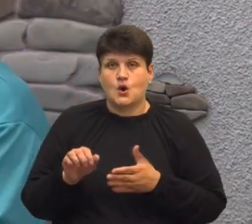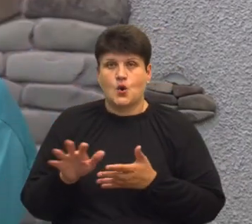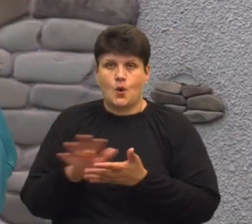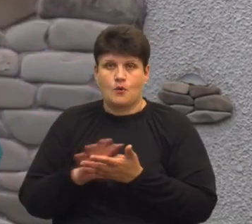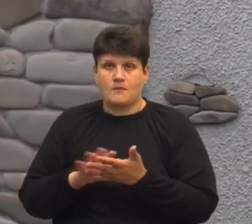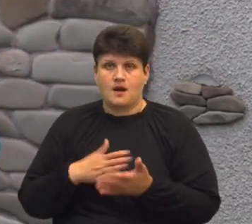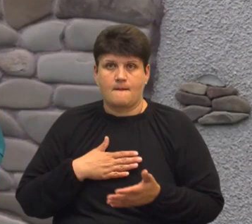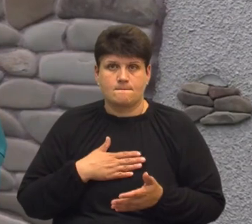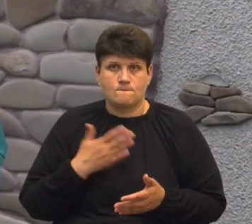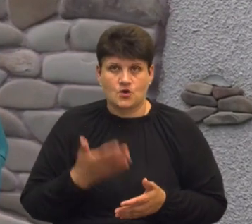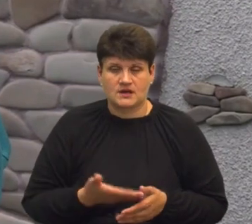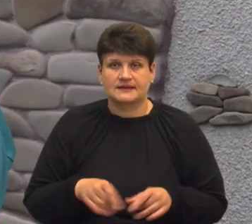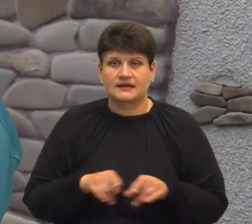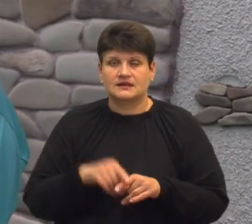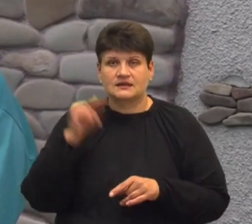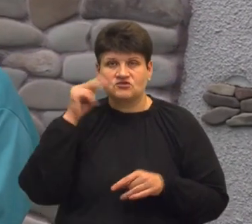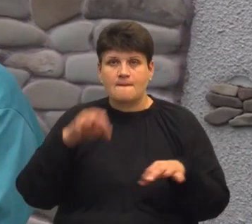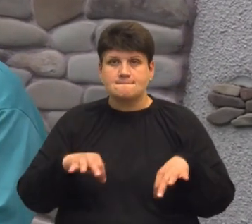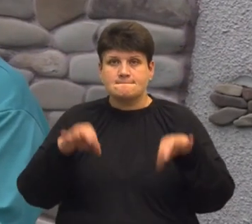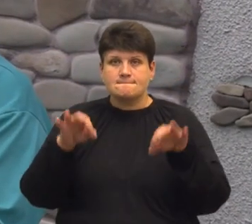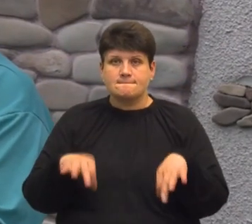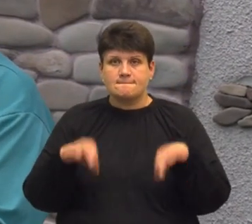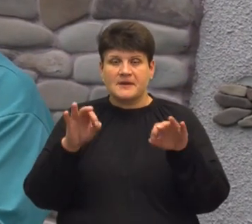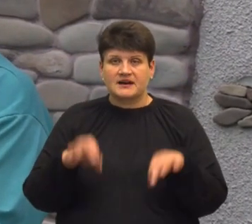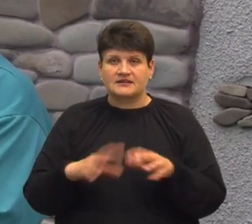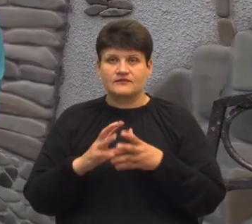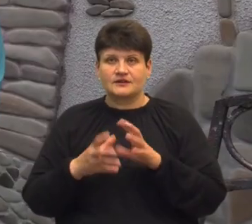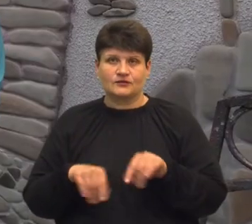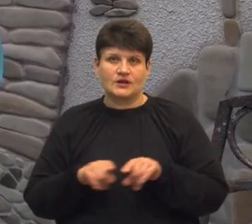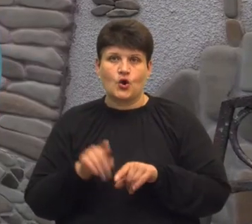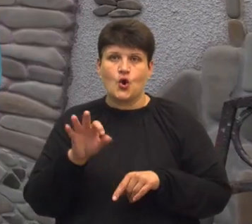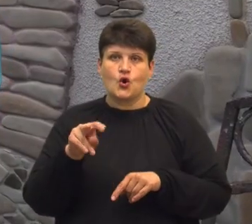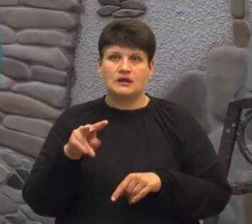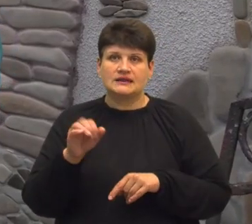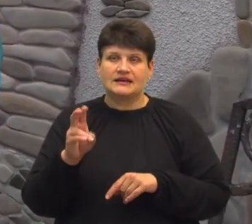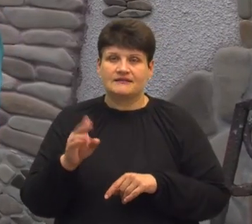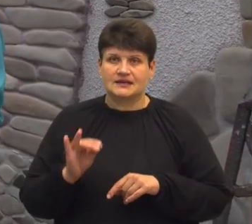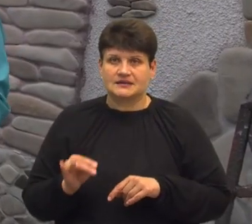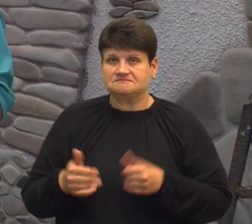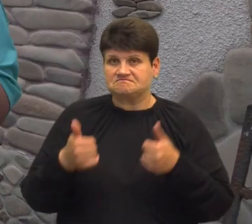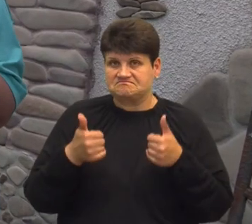Також Лілія навчилася маринувати виноград на смак, каже, нагадує оливки. Класна штука.